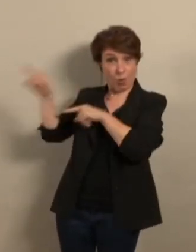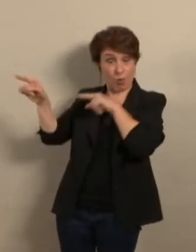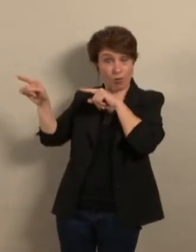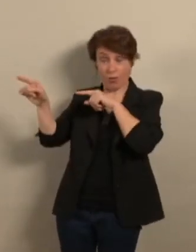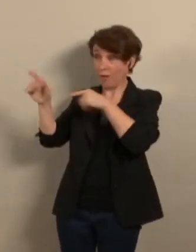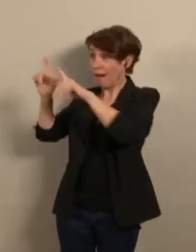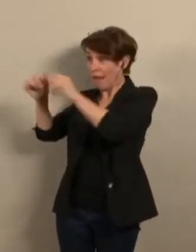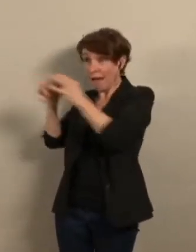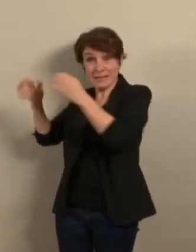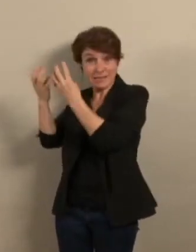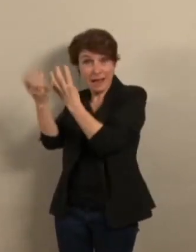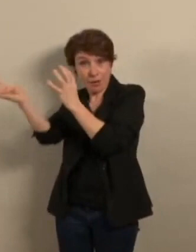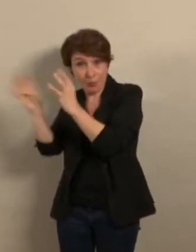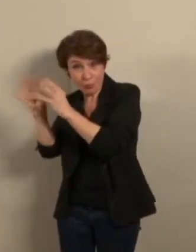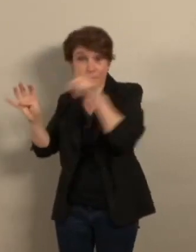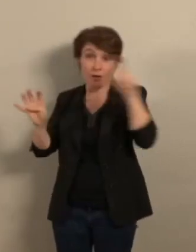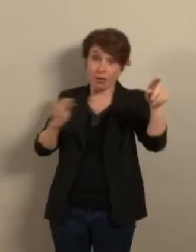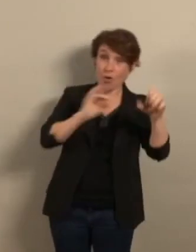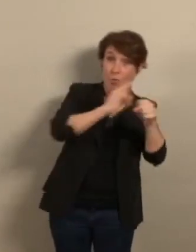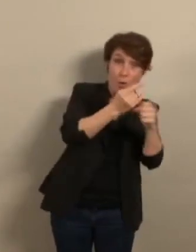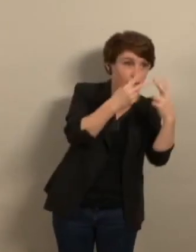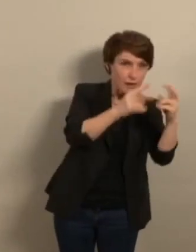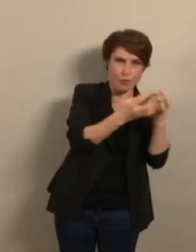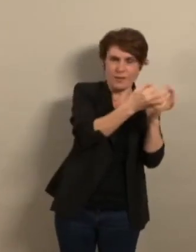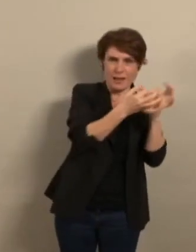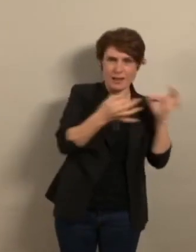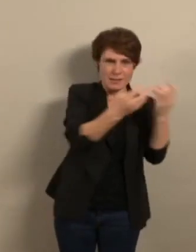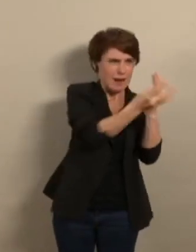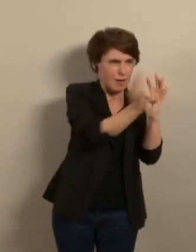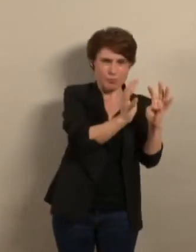-Pin, alors qu'une serait amplement suffisante.